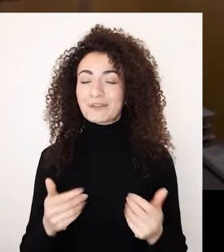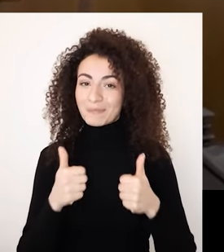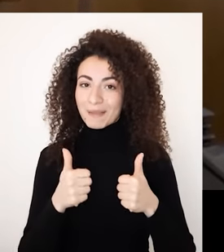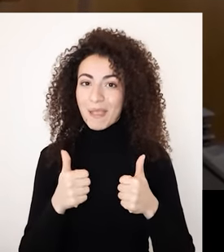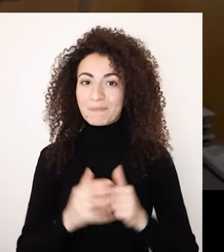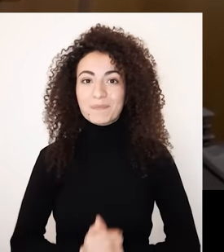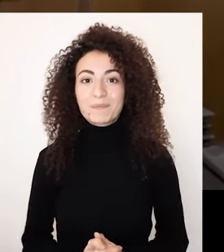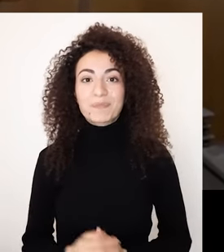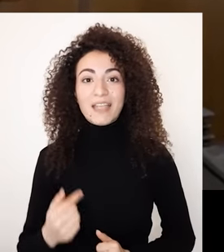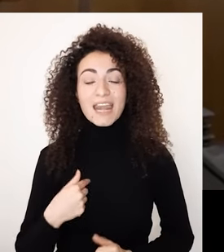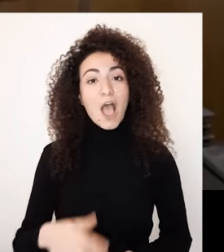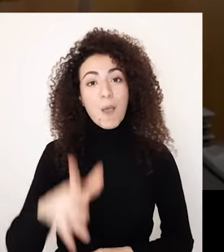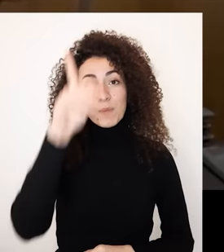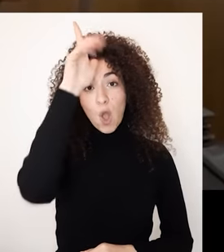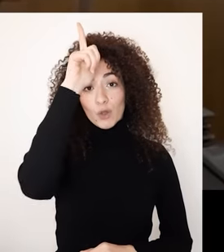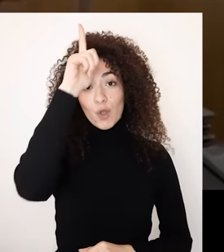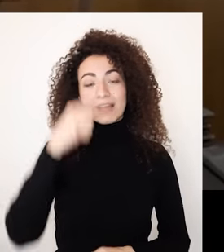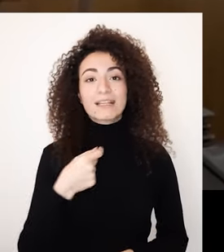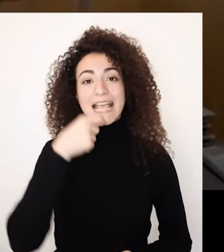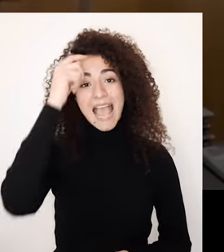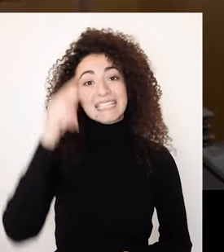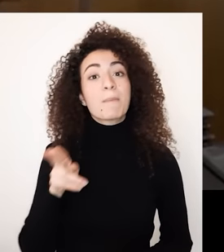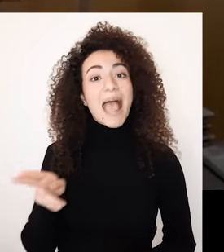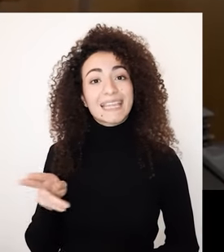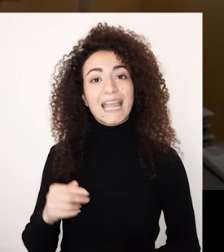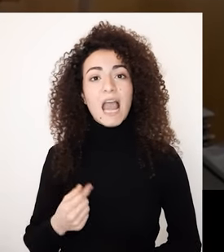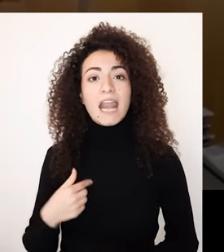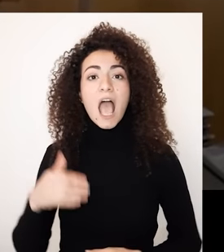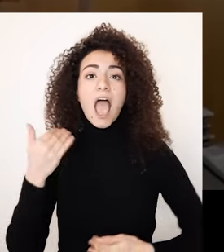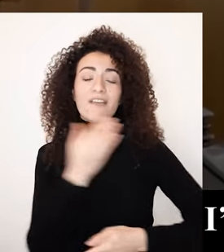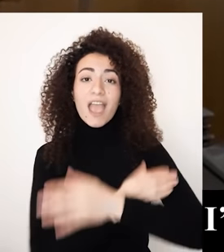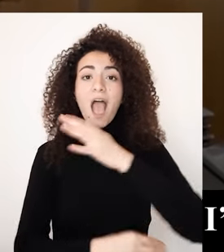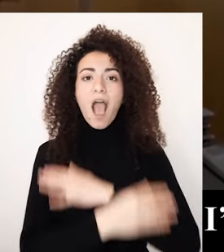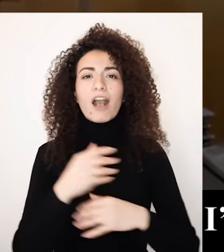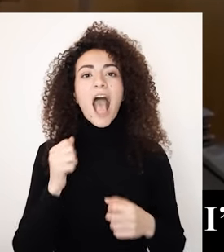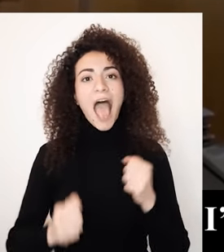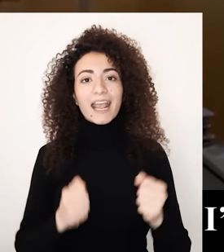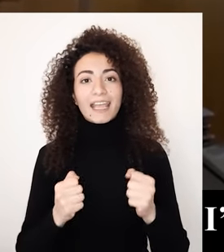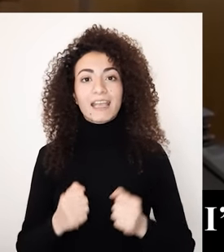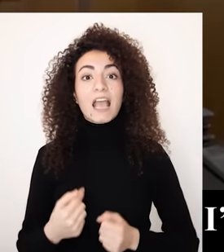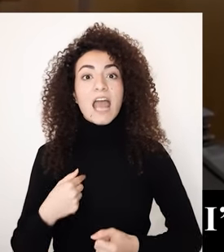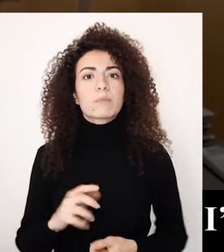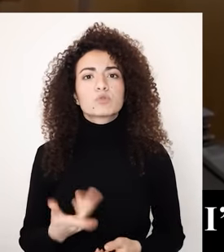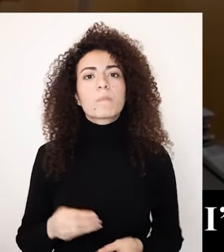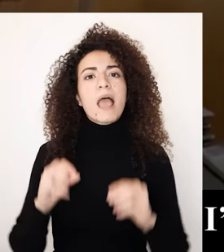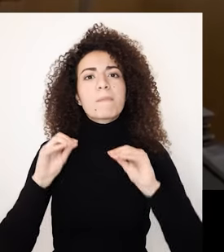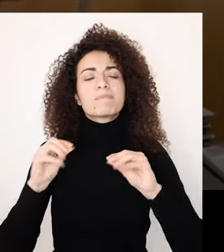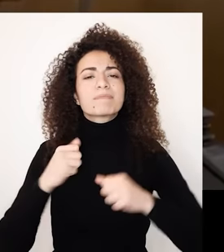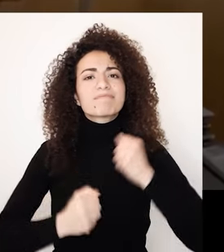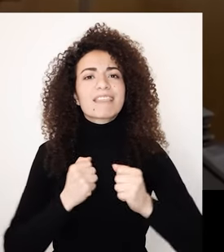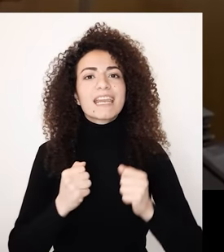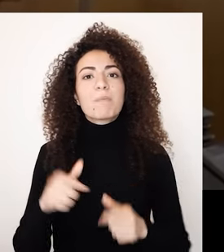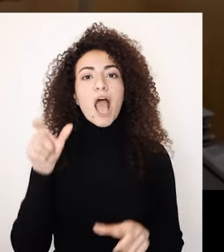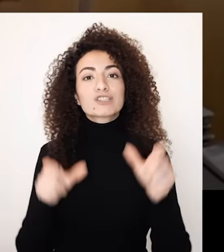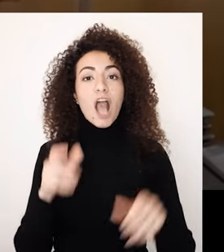حالكم؟ اسمي هذه الأوصوفة أنا من الأردن ومن الأشخاص ذو الإعاقات الحركية حالياً بأشتقل مستشارة ومدربة بحقوق